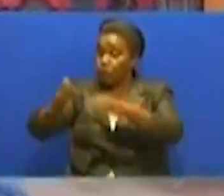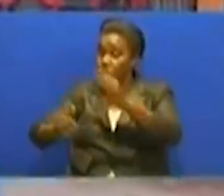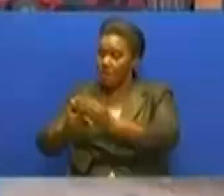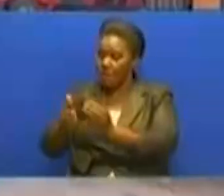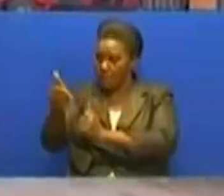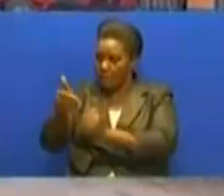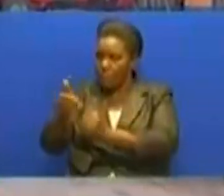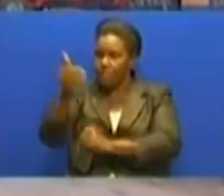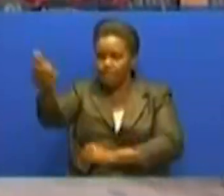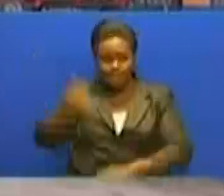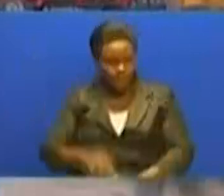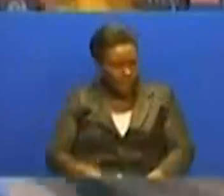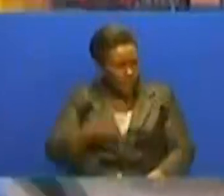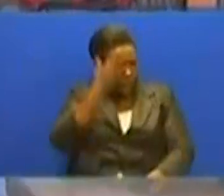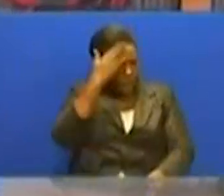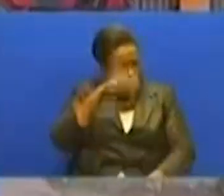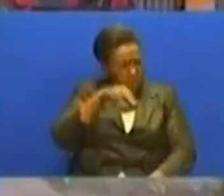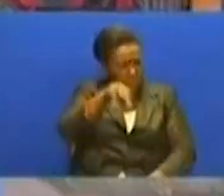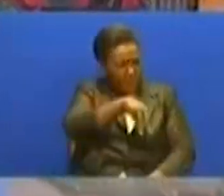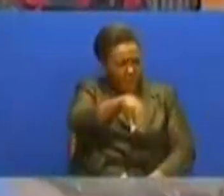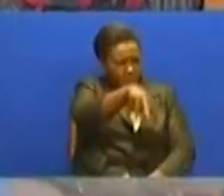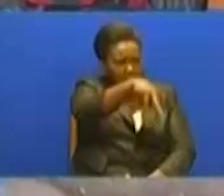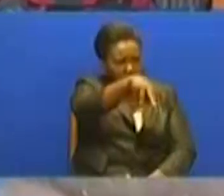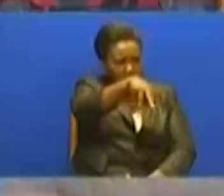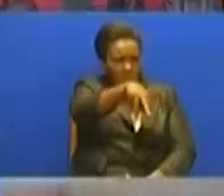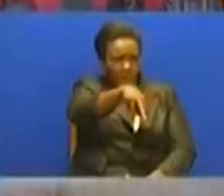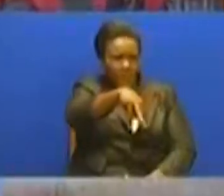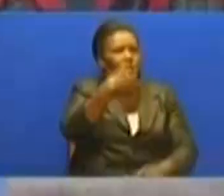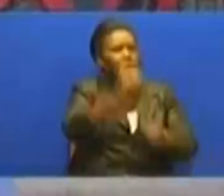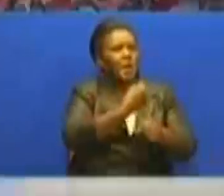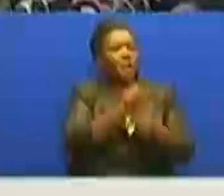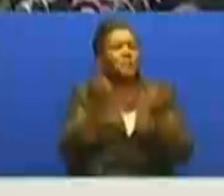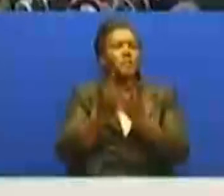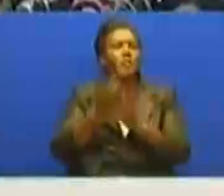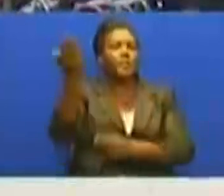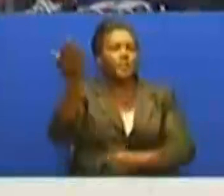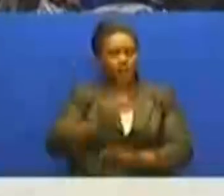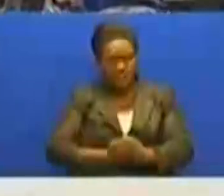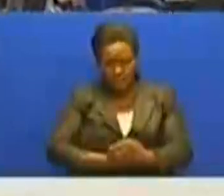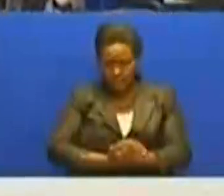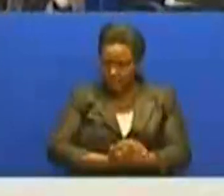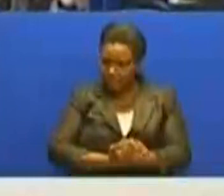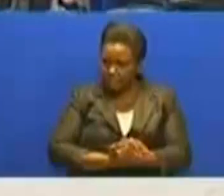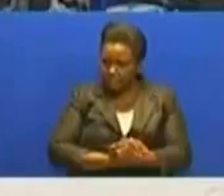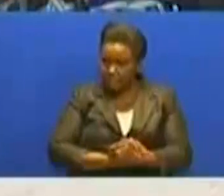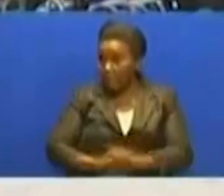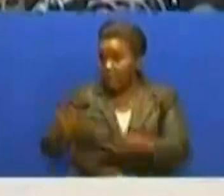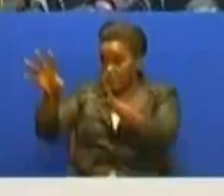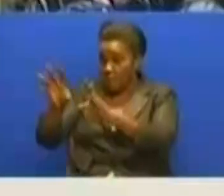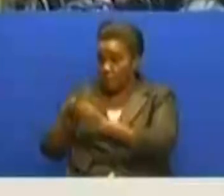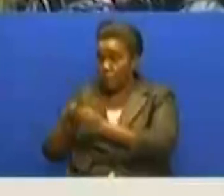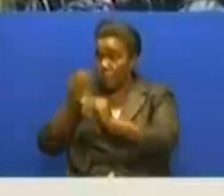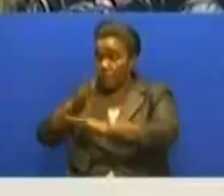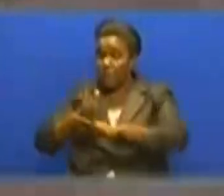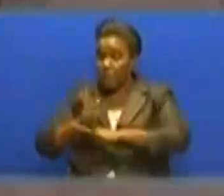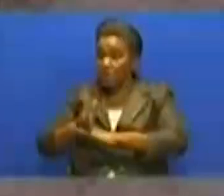mlefu naweza kwanza kujiajiri Unajua bajaji ni biyashara na ni kazi kama kazi zingine Report ya shirika